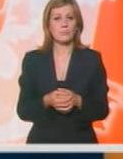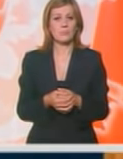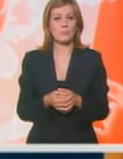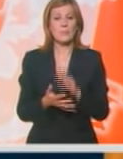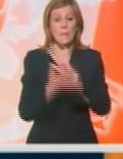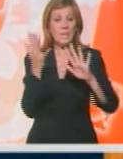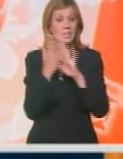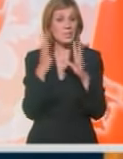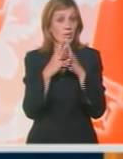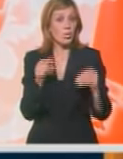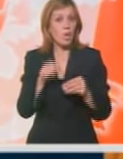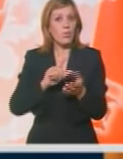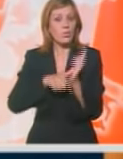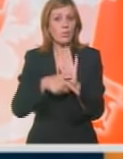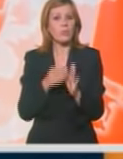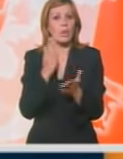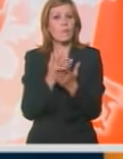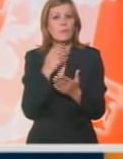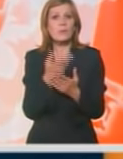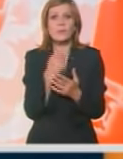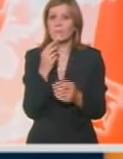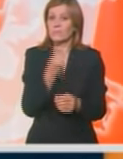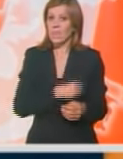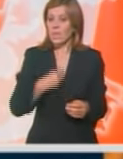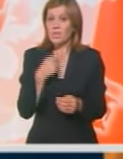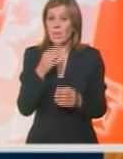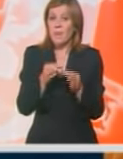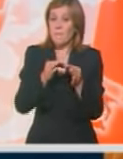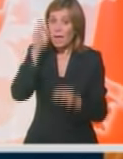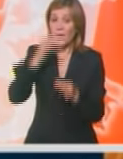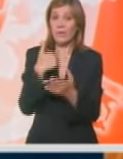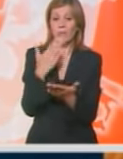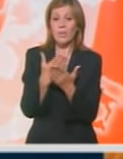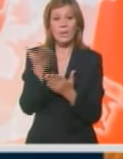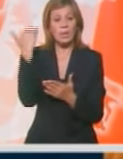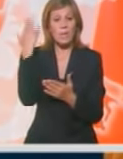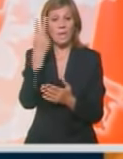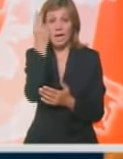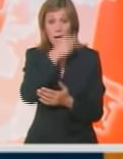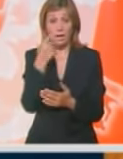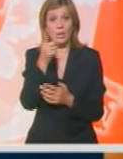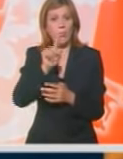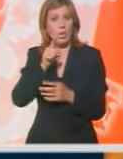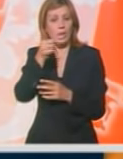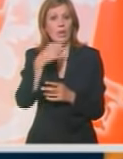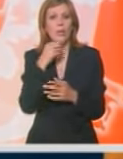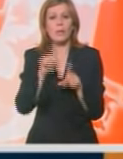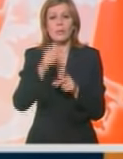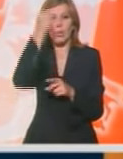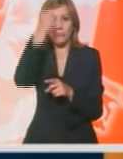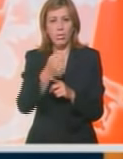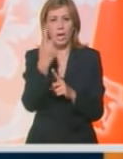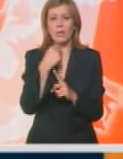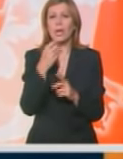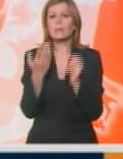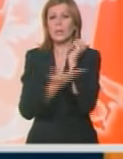Brzina topljenja je u ovom trenutku ekstremna. Tomerimo i instrumenti pravi. Pred dve nedelje smo tamo dalje poboli i jedan